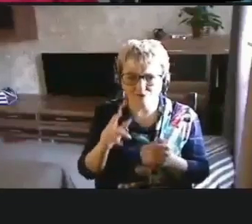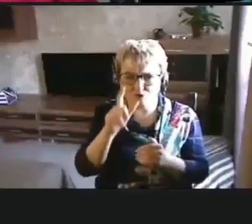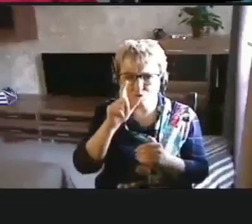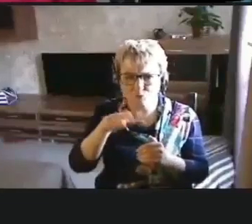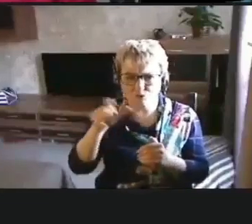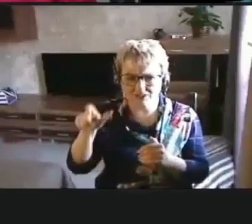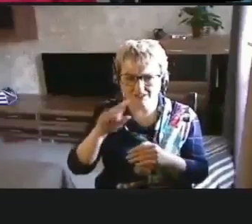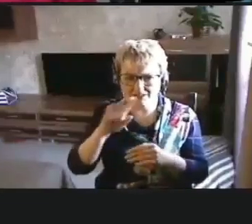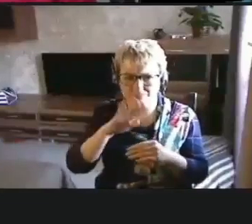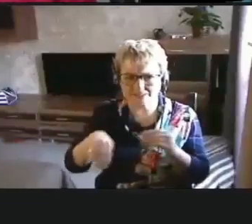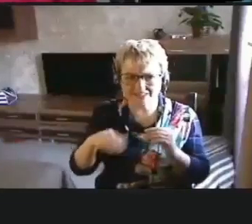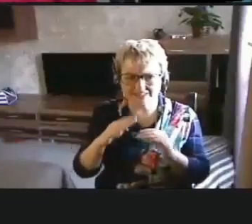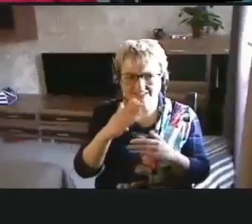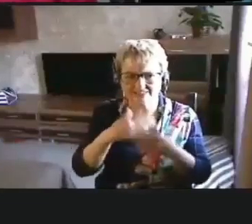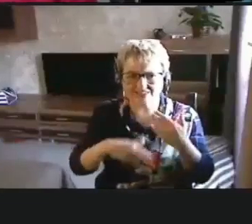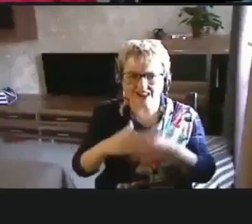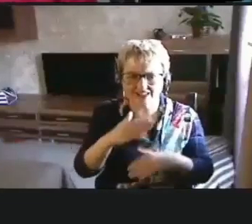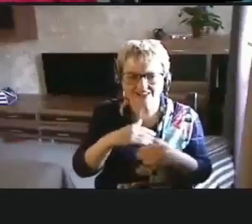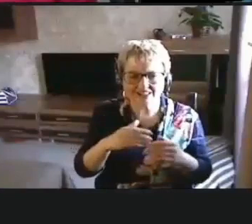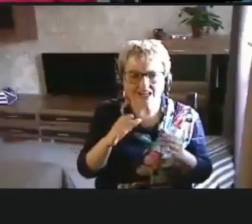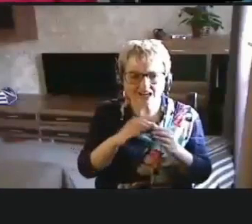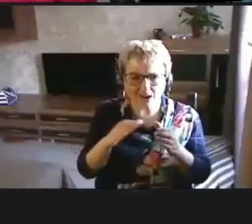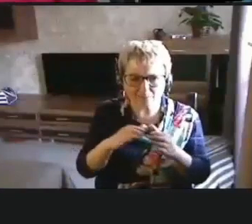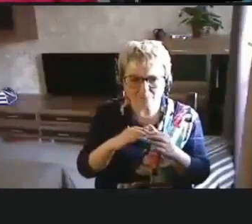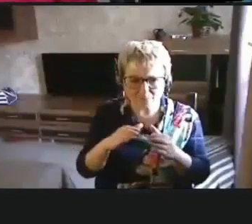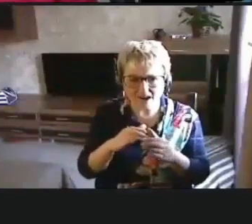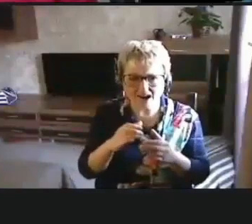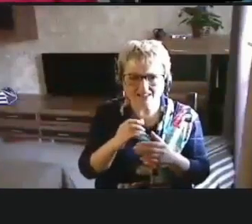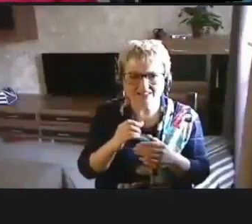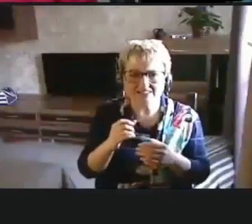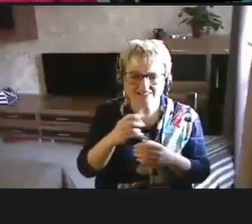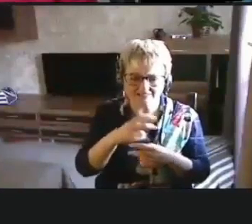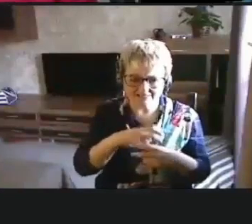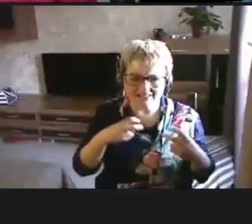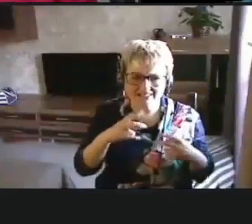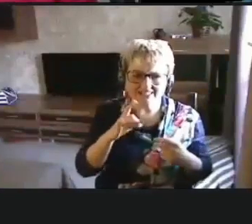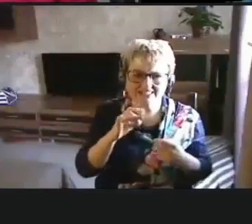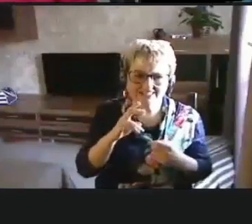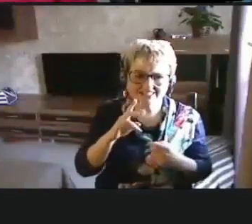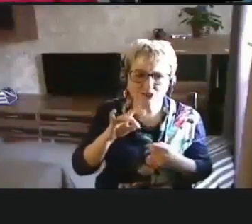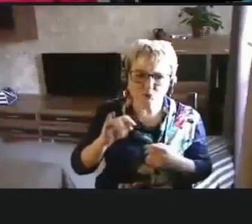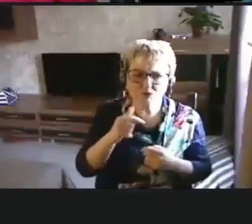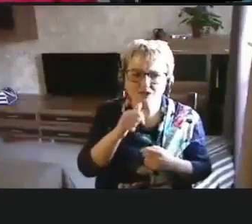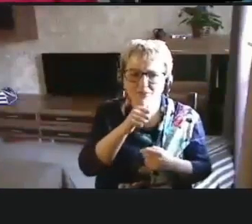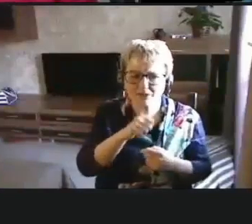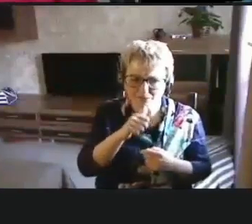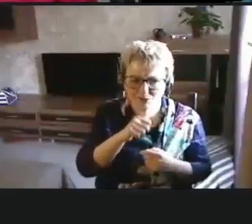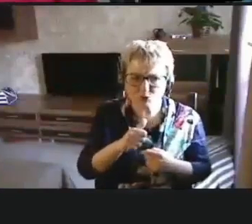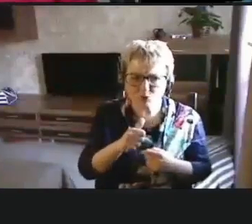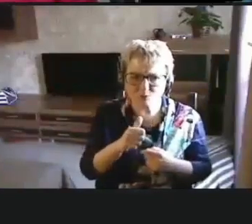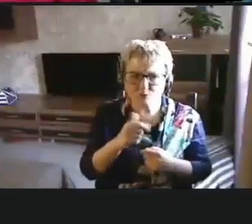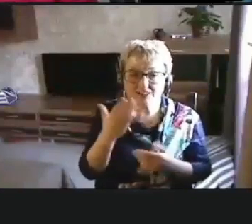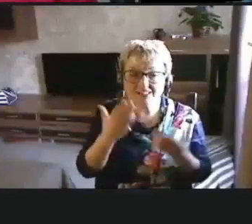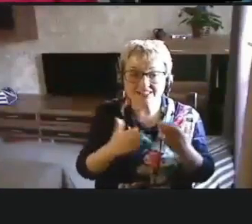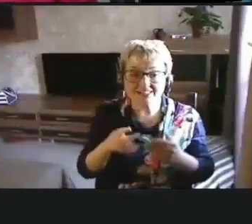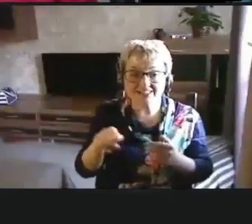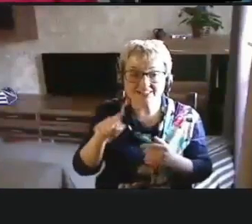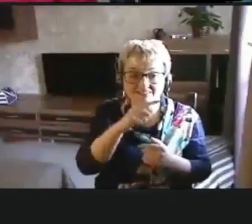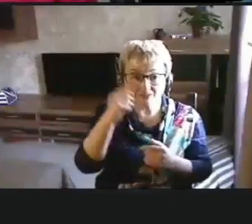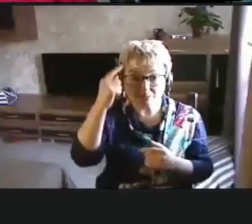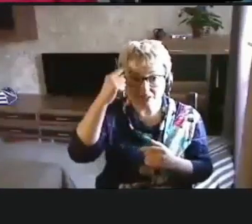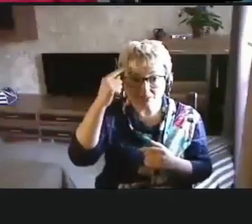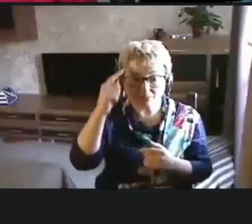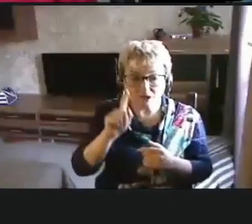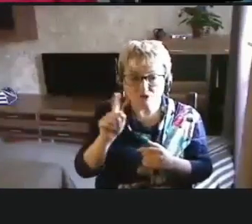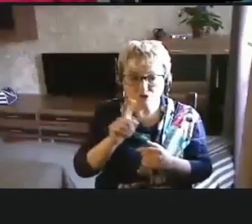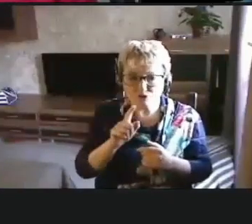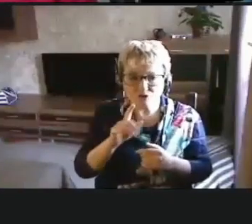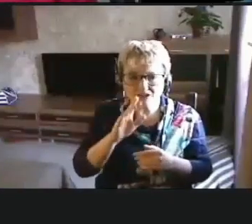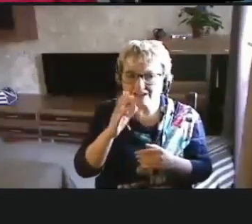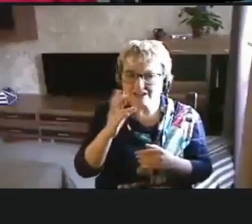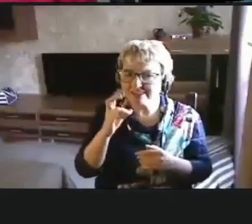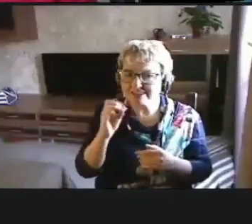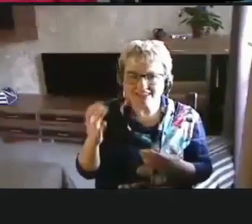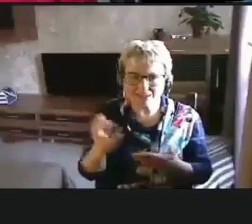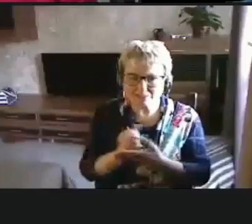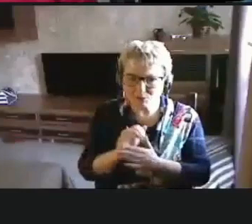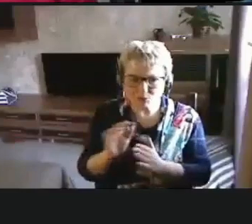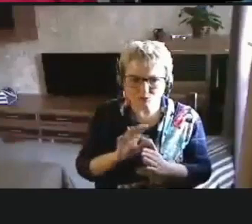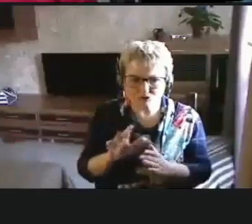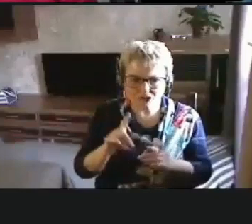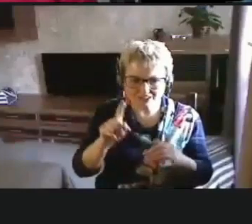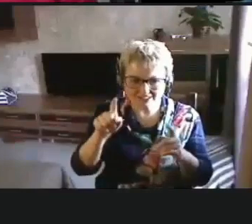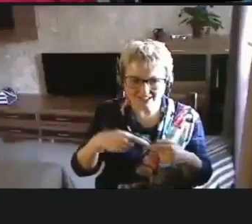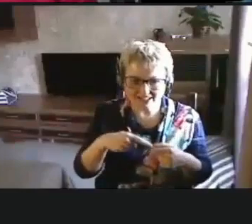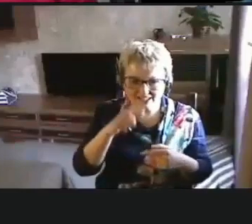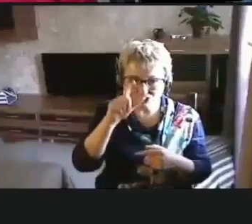без инвалидности компании рискнуть. Попробуйте, если вы понимаете, что не получается у вас нанять